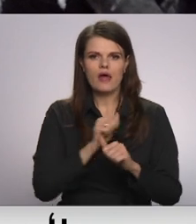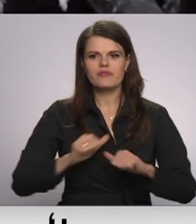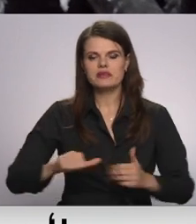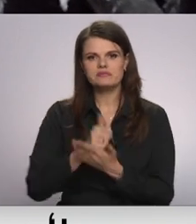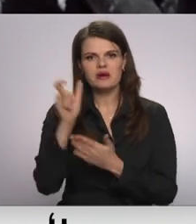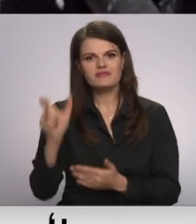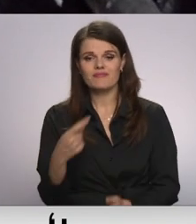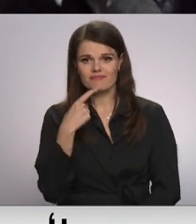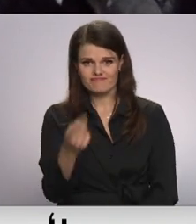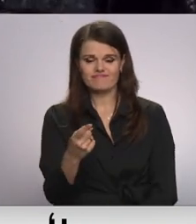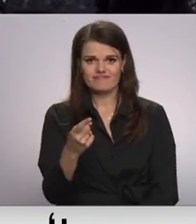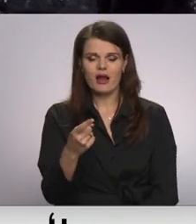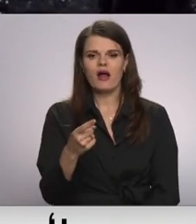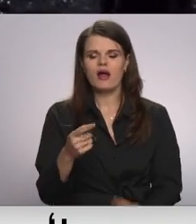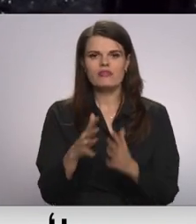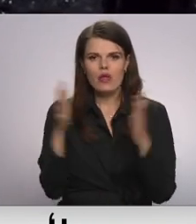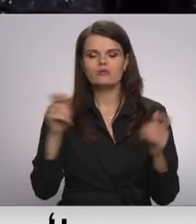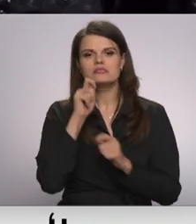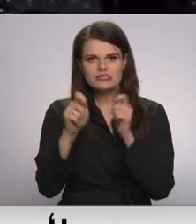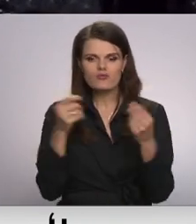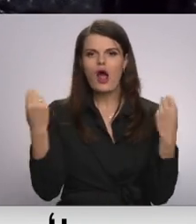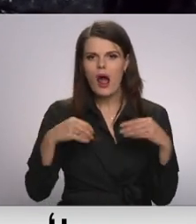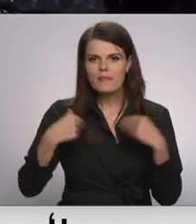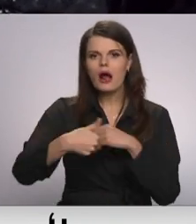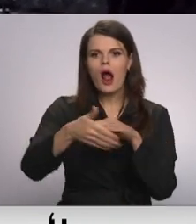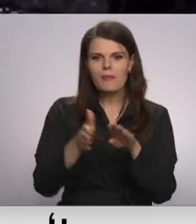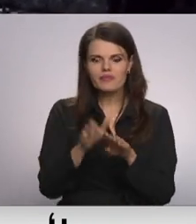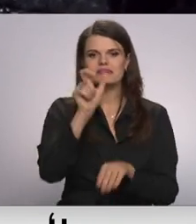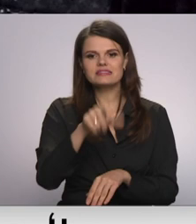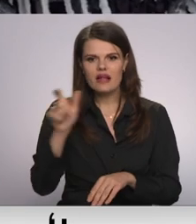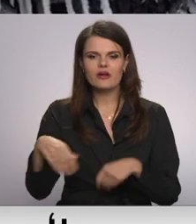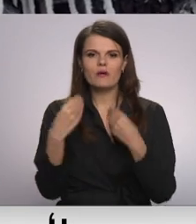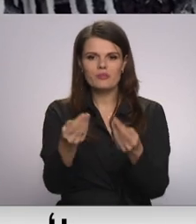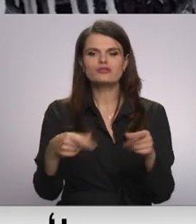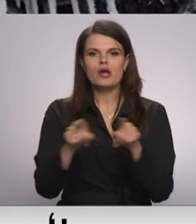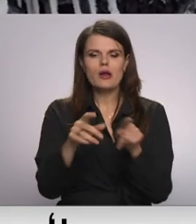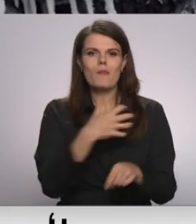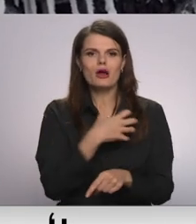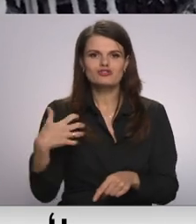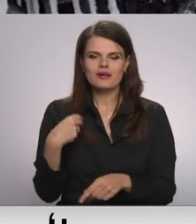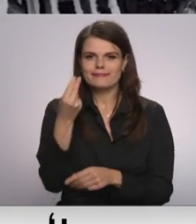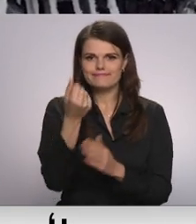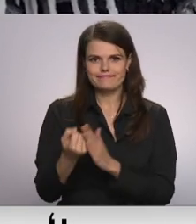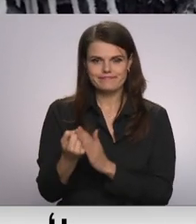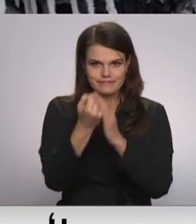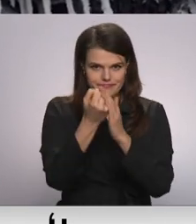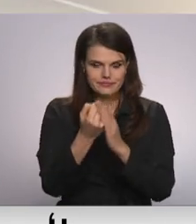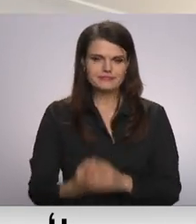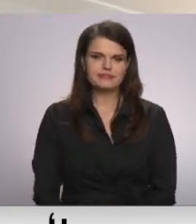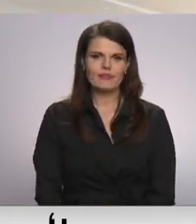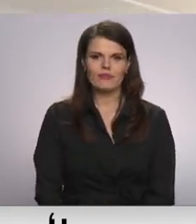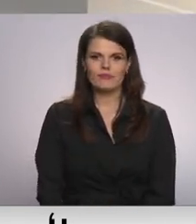atklāja, ka šobrīd krietnā daudzumās iedoti apģērbi apavi, cilvēkiem piešķirts arī pašvaldības finansiālais atbalsts.